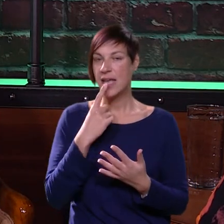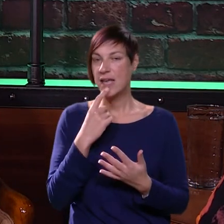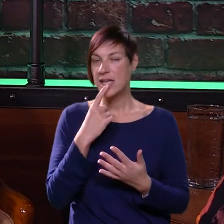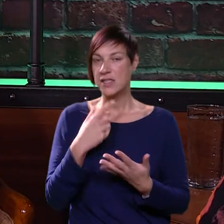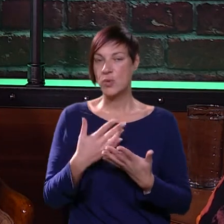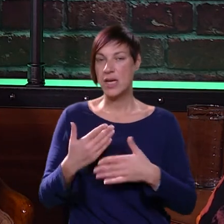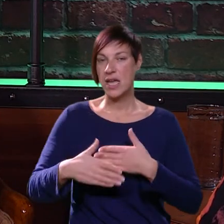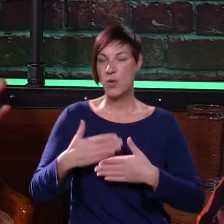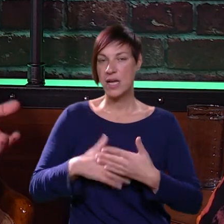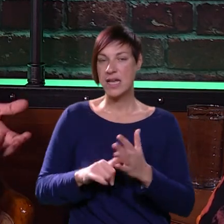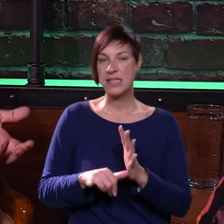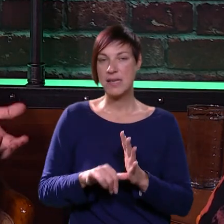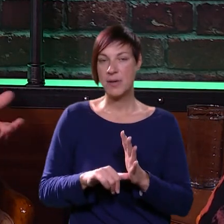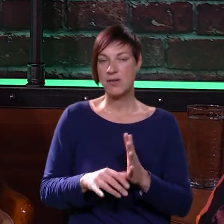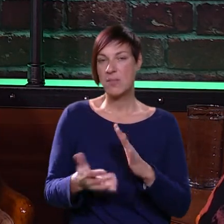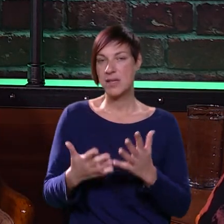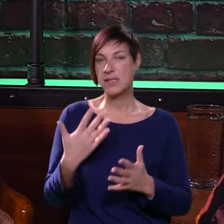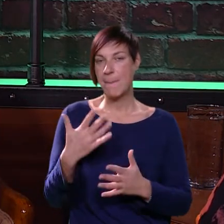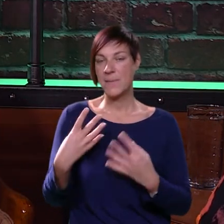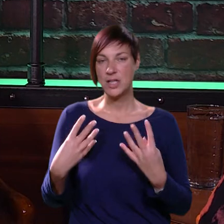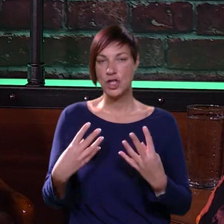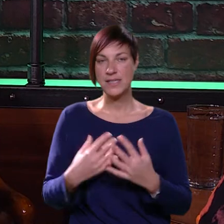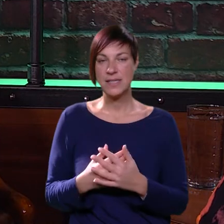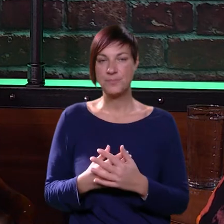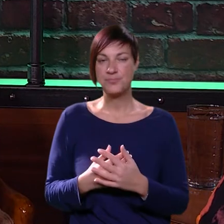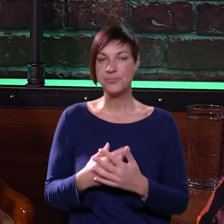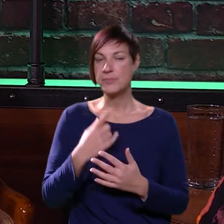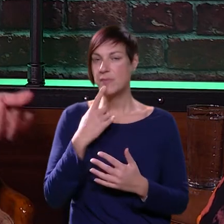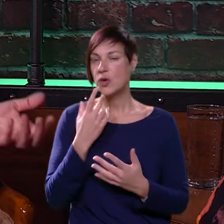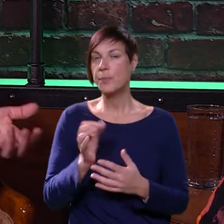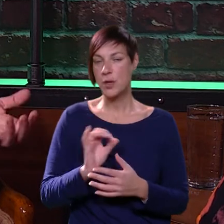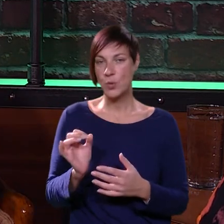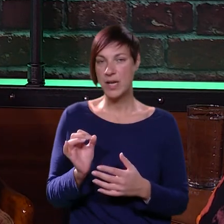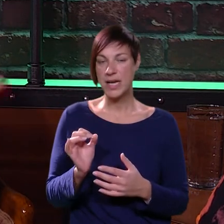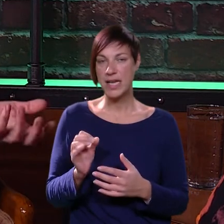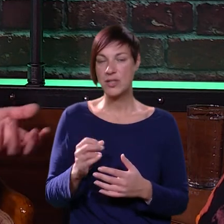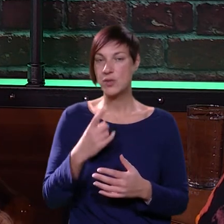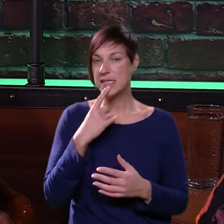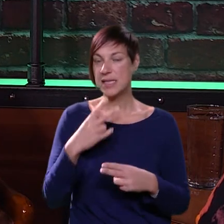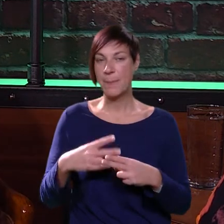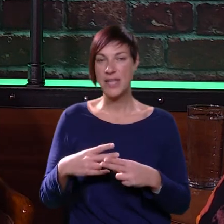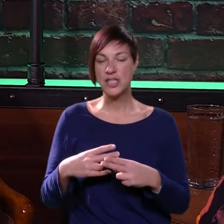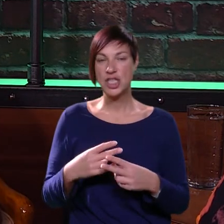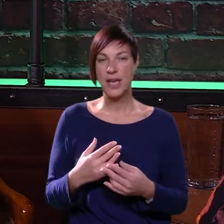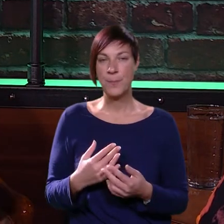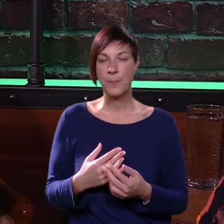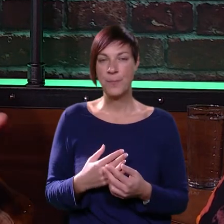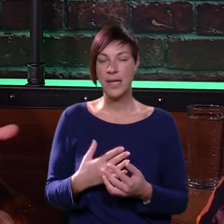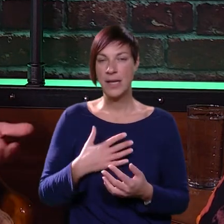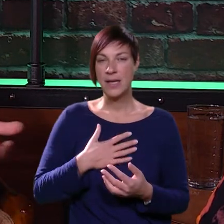a cukar je u tim granicama normale, recimo od 5 do 8, koji bi bio u redu za dijabetičare,